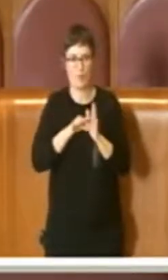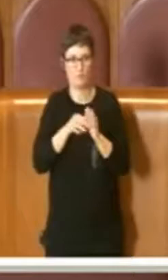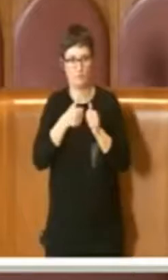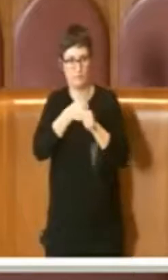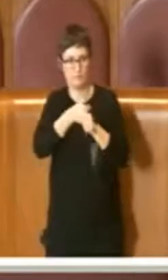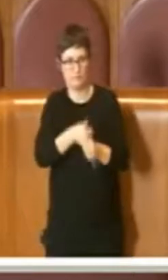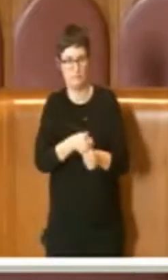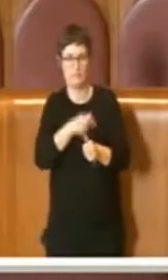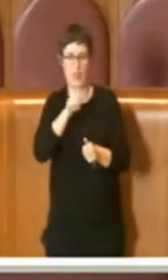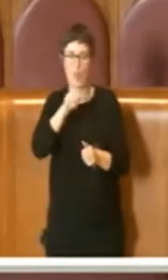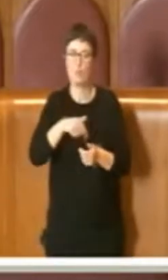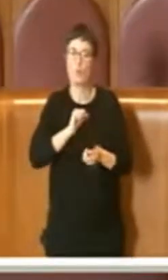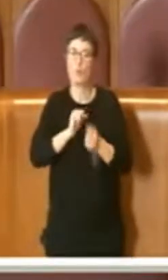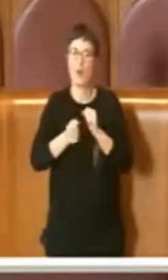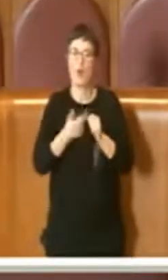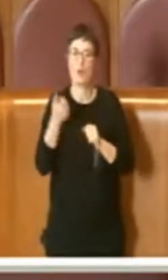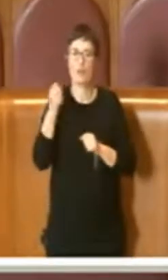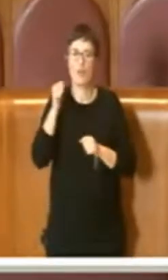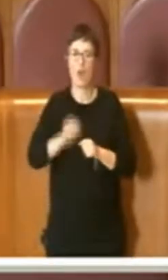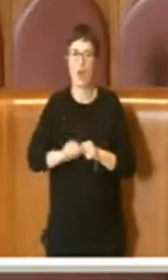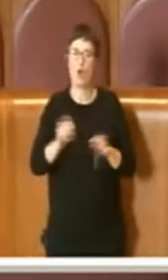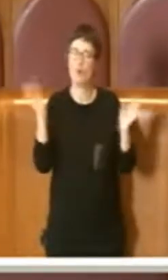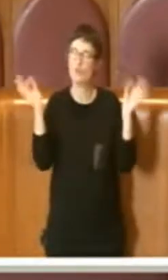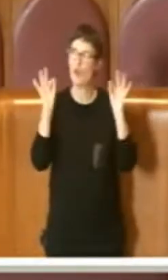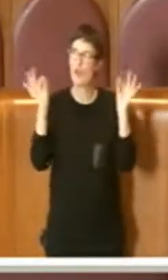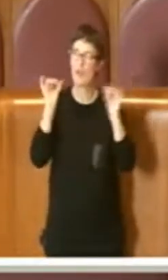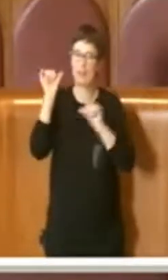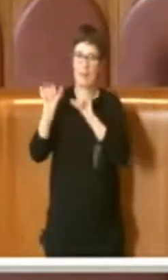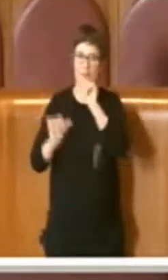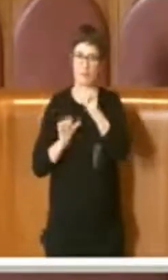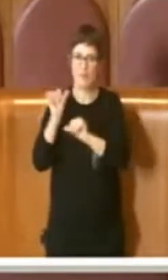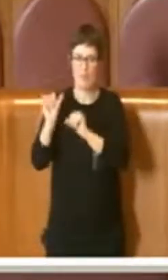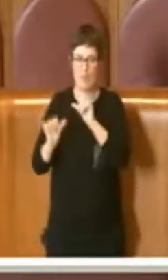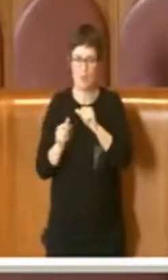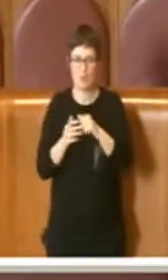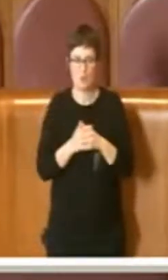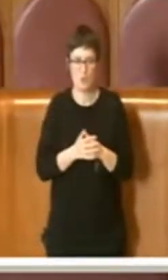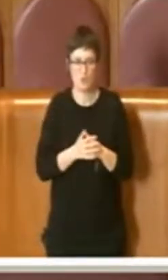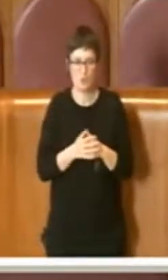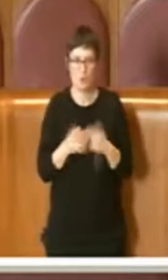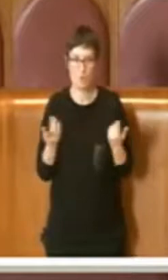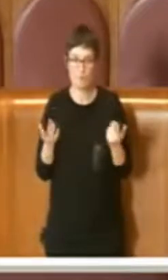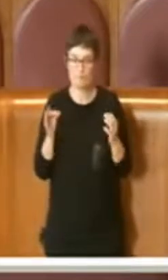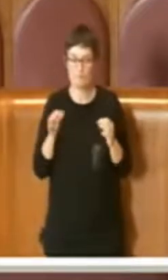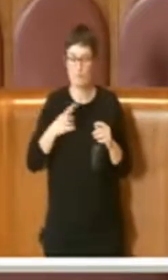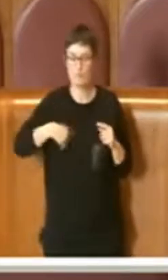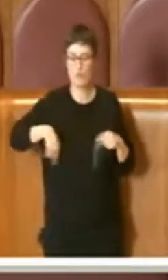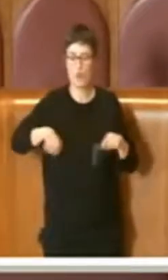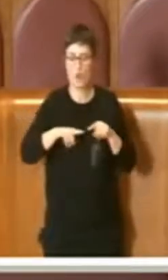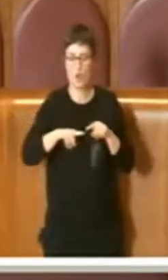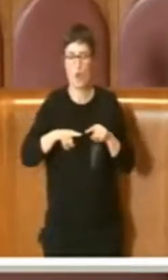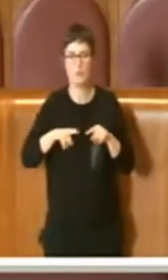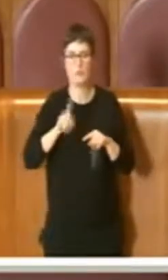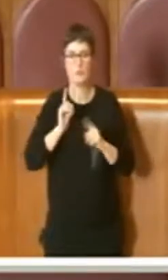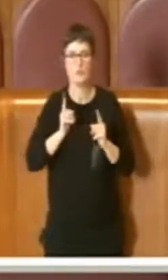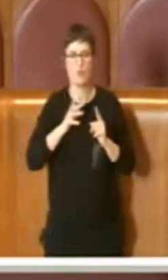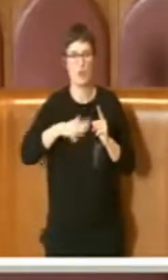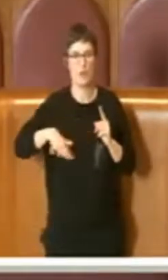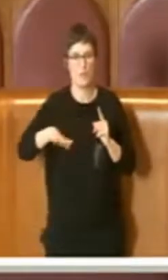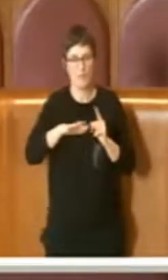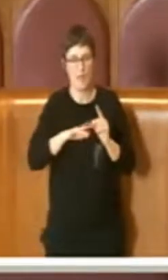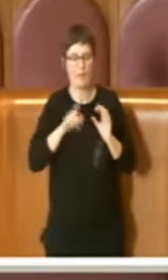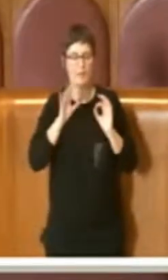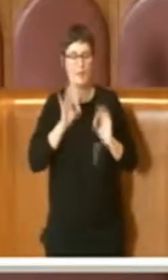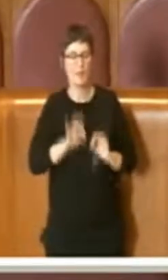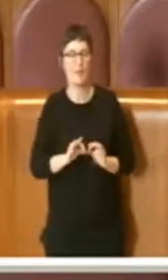cambiamenti climatici. Noi, come Commissione Ambiente, come attività politica, il tema della food policy,